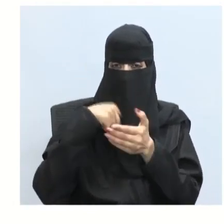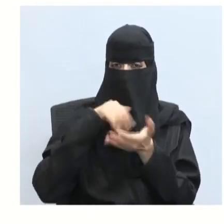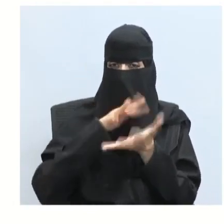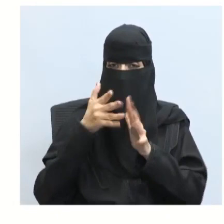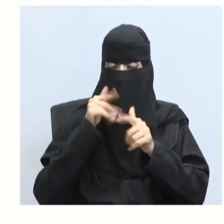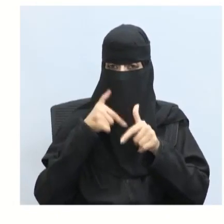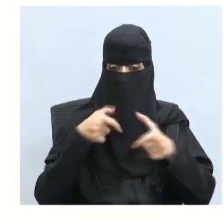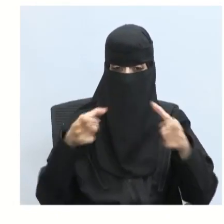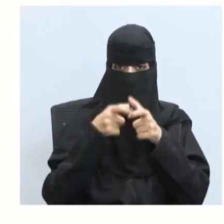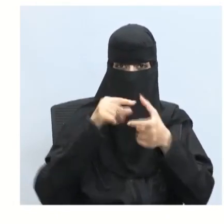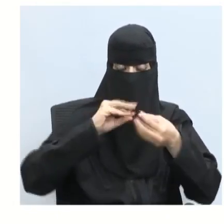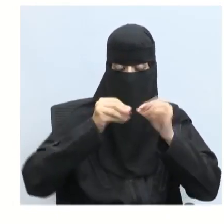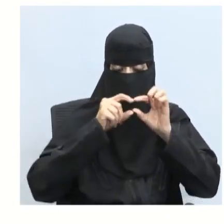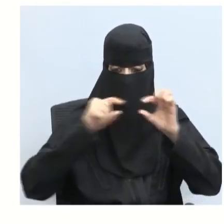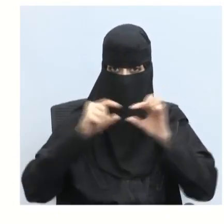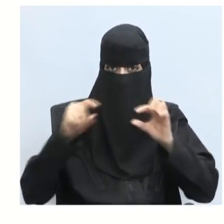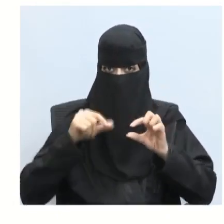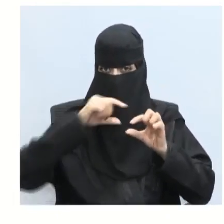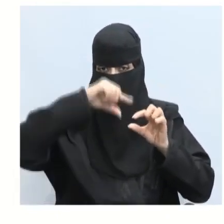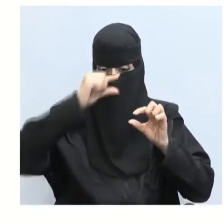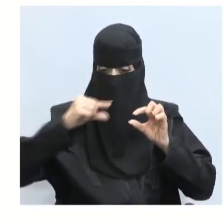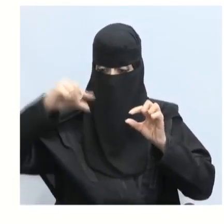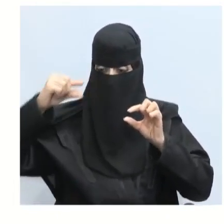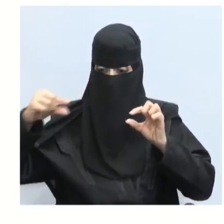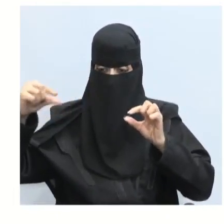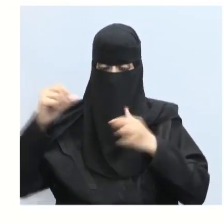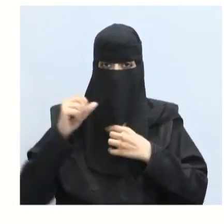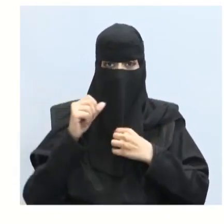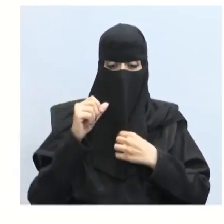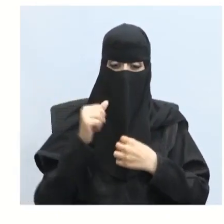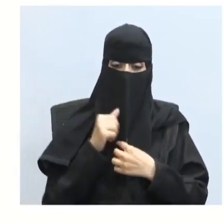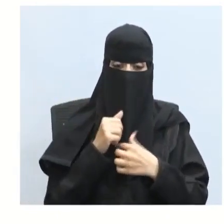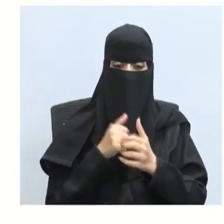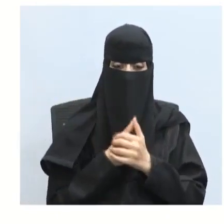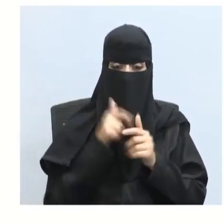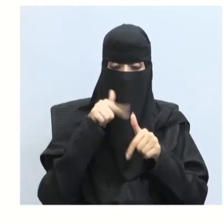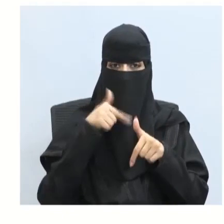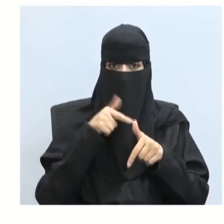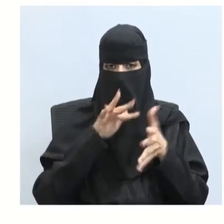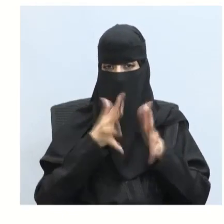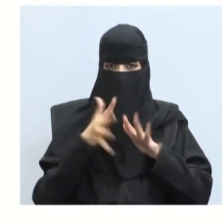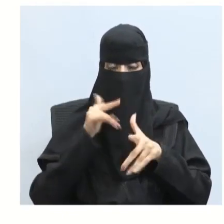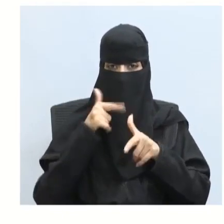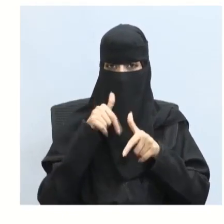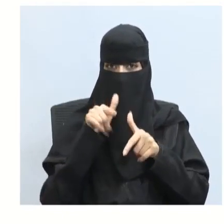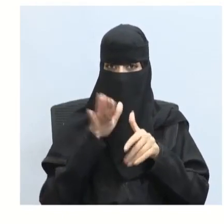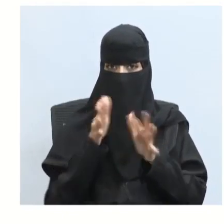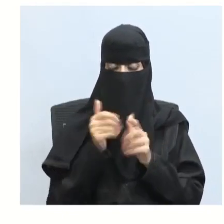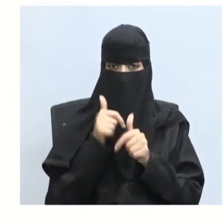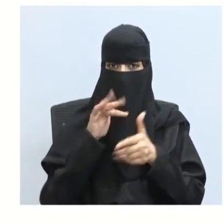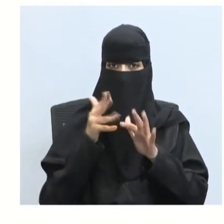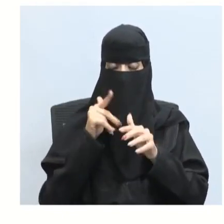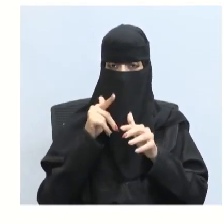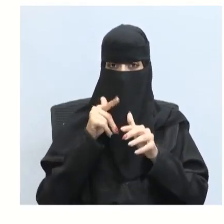ضمن نطاق من الأطوال الموجية تقع ضمن النطاق من الأطوال الموجية يتراوح بينك نعم أحسنت